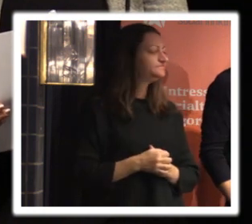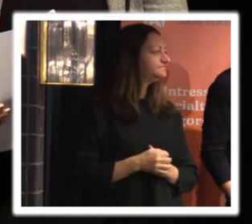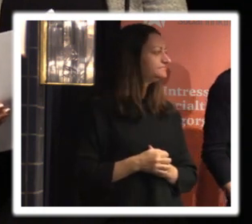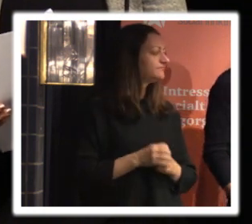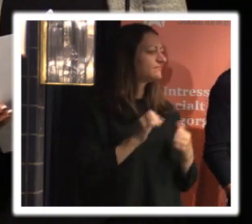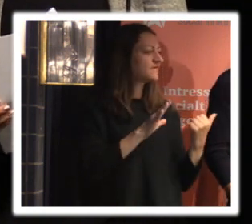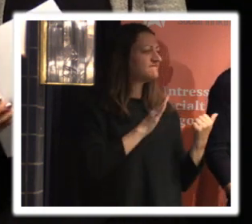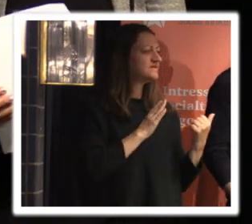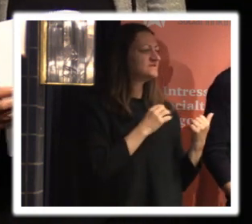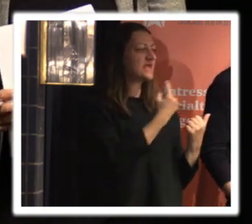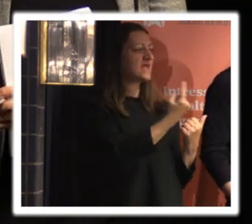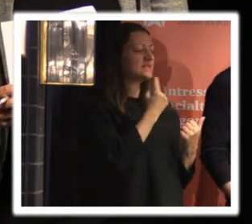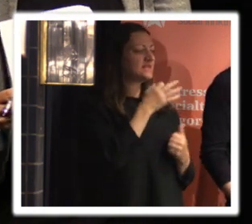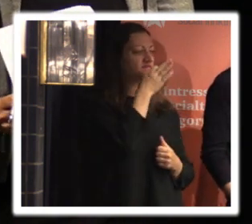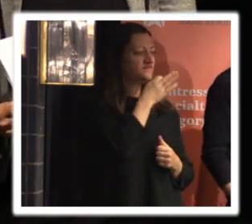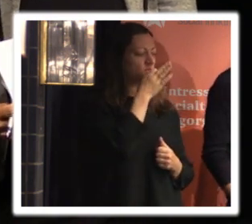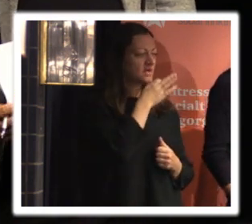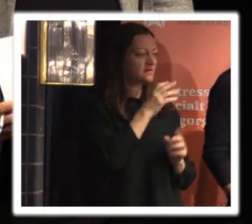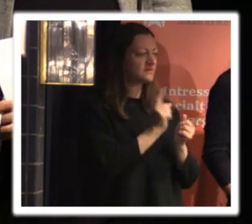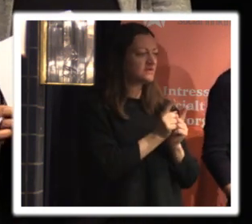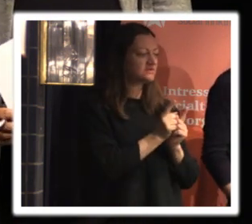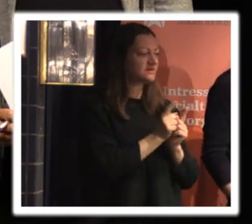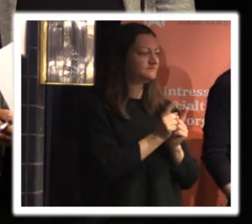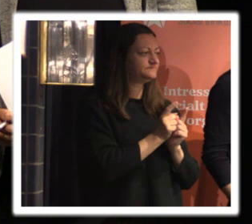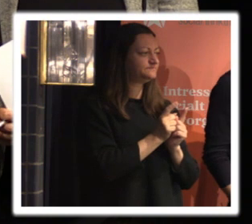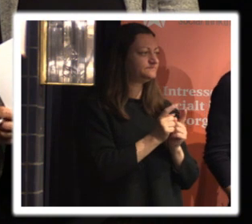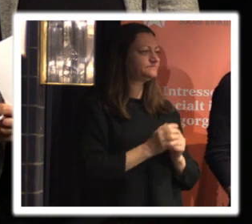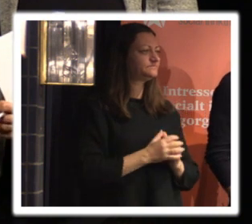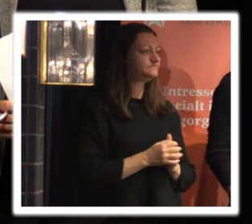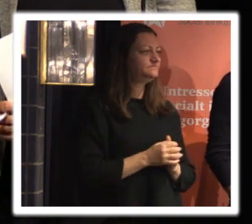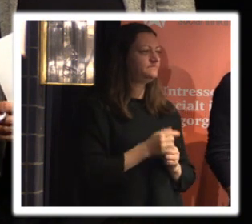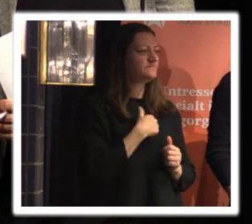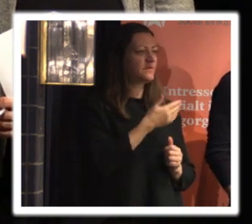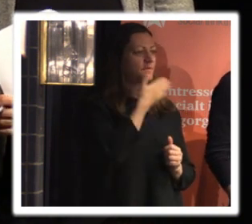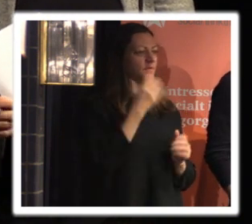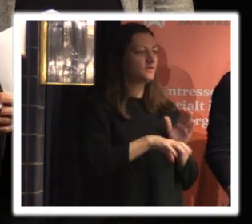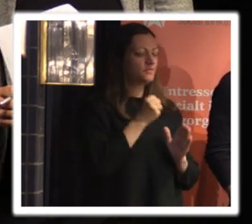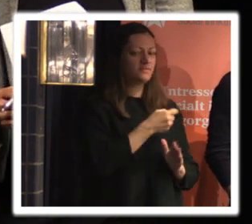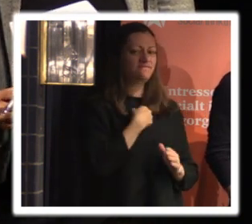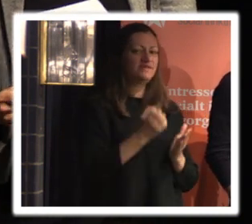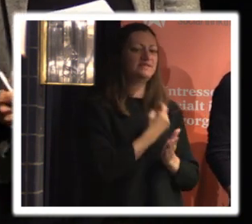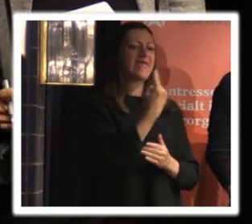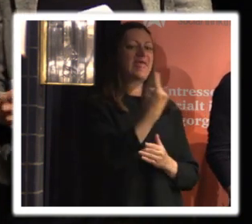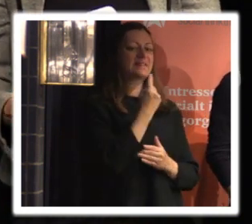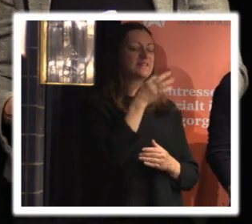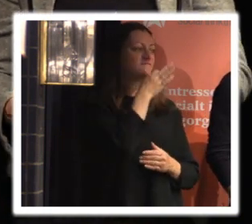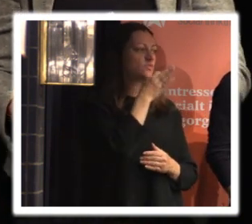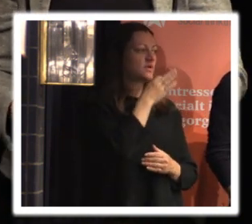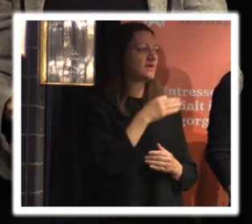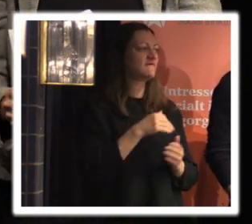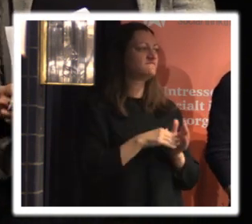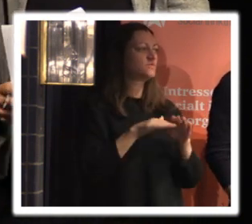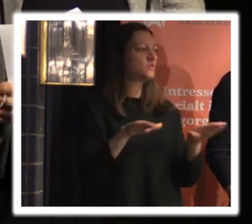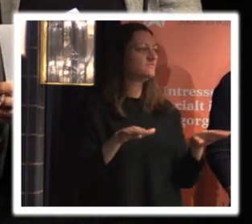en fråga till som är som vi har inte tagit upp så hinner vi med en fråga till från golvet